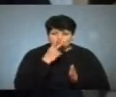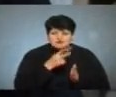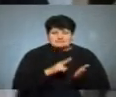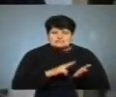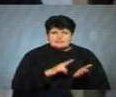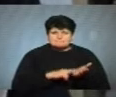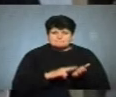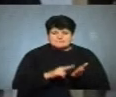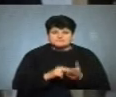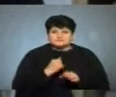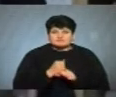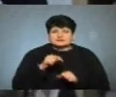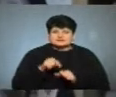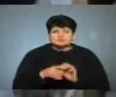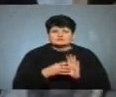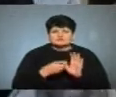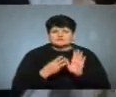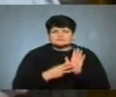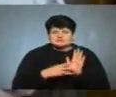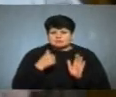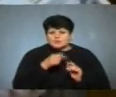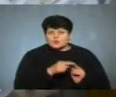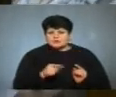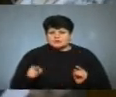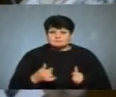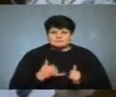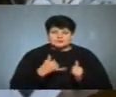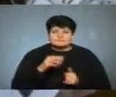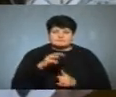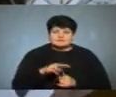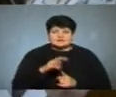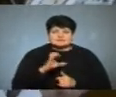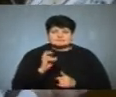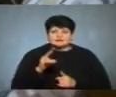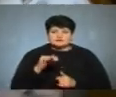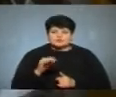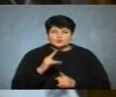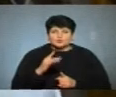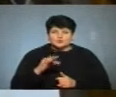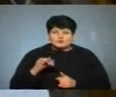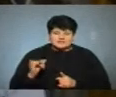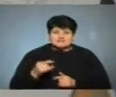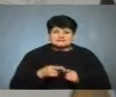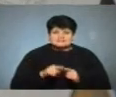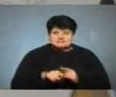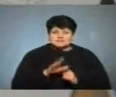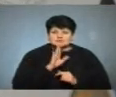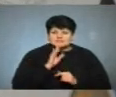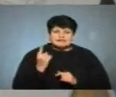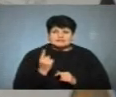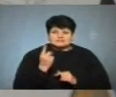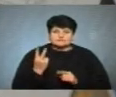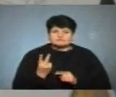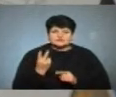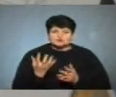та листівки, випущені у 1980-х роках, присвячені Марії Складовській-Кюрі. Ця вчена, каже Юрій Ковальков, єдина, хто